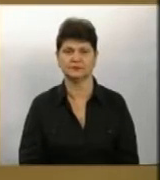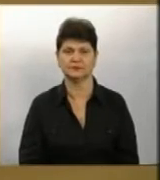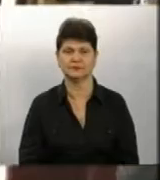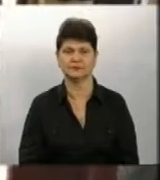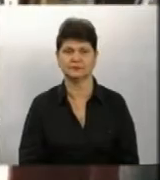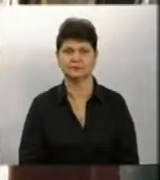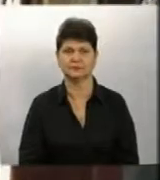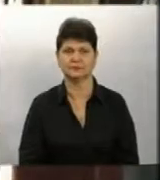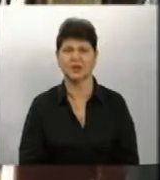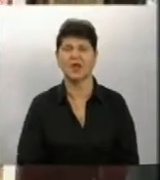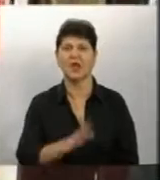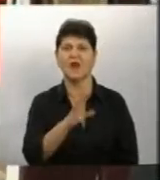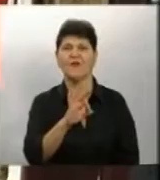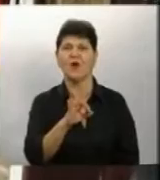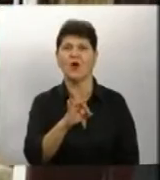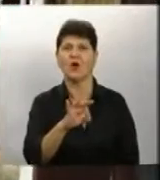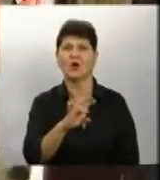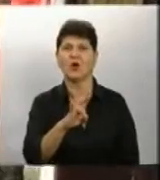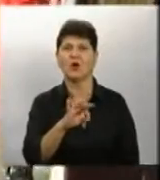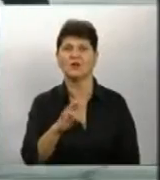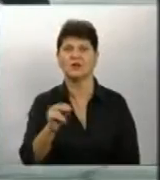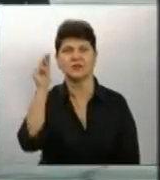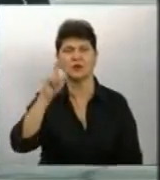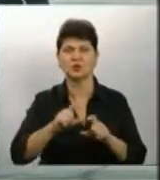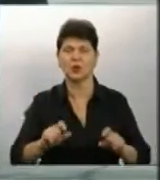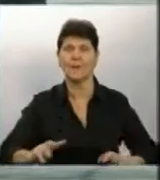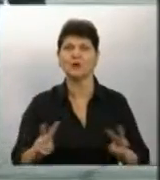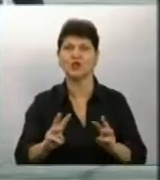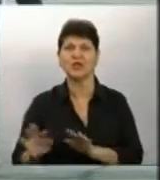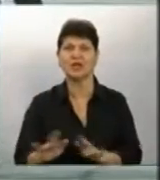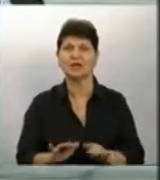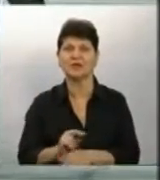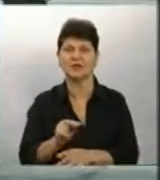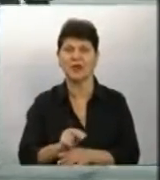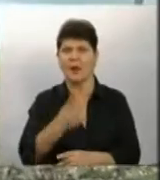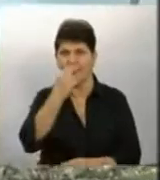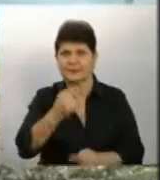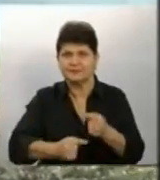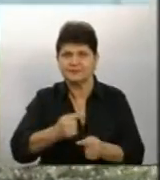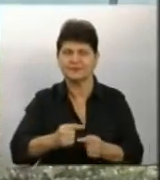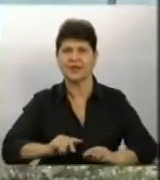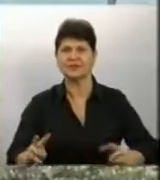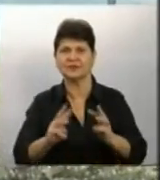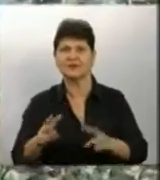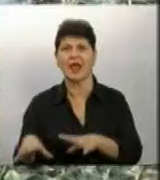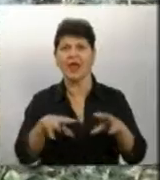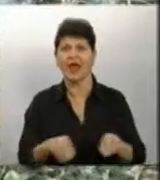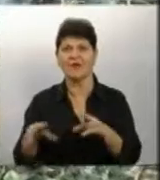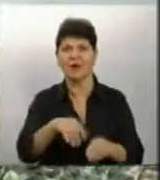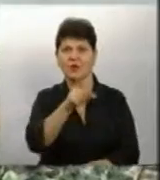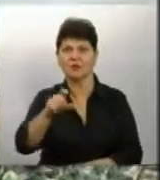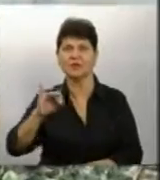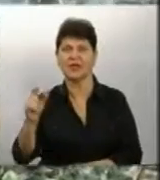У Вороновицькій школі проводять пожежно-тактичні навчання Відпрацьовують навички гасіння займань, евакуацію людей із